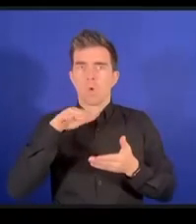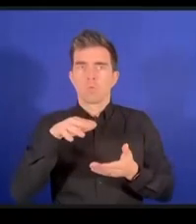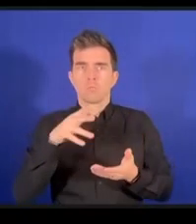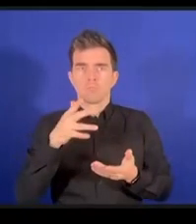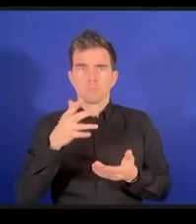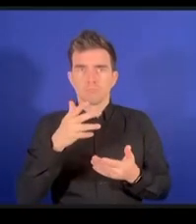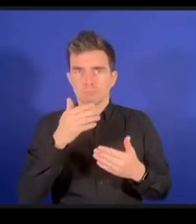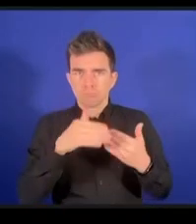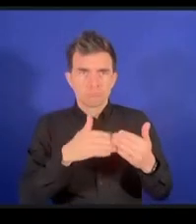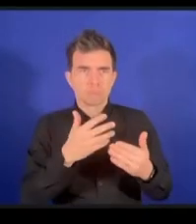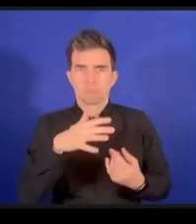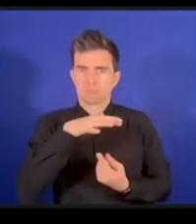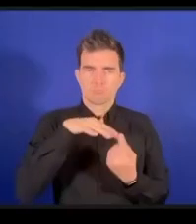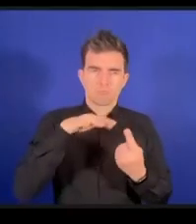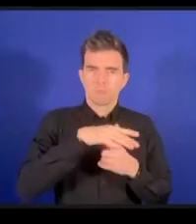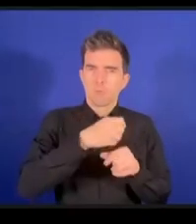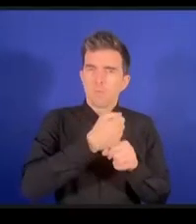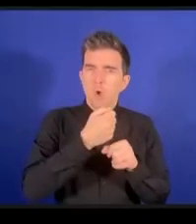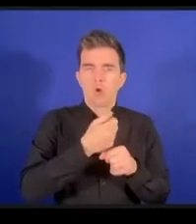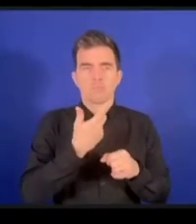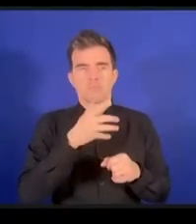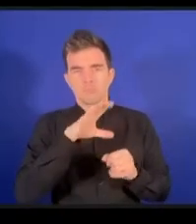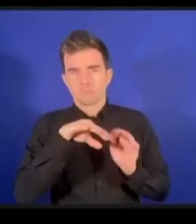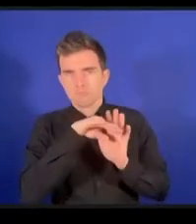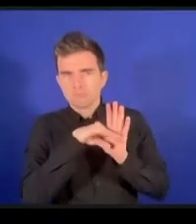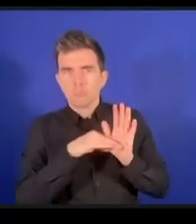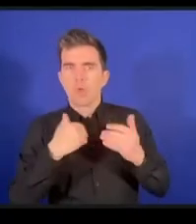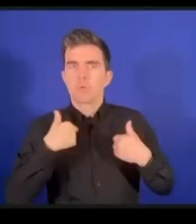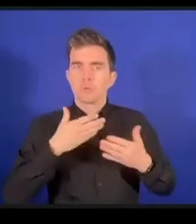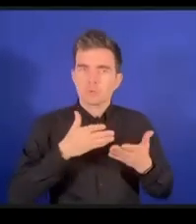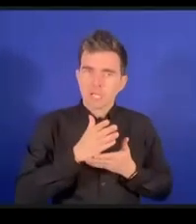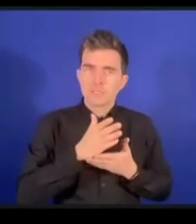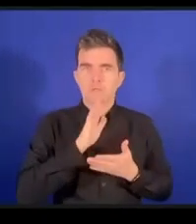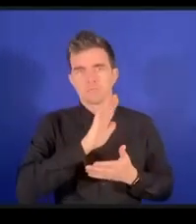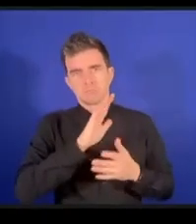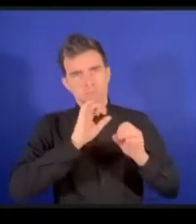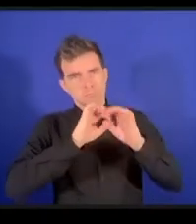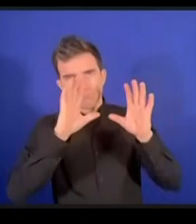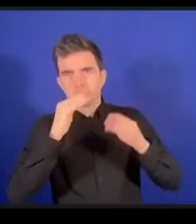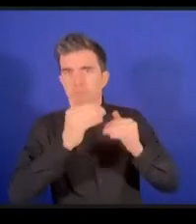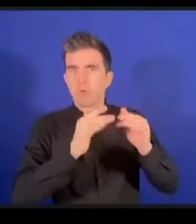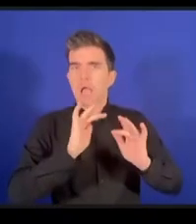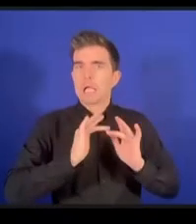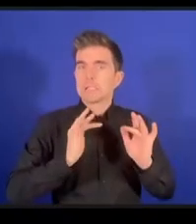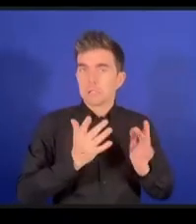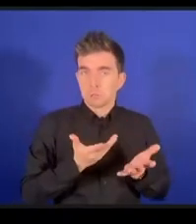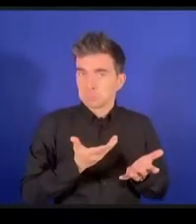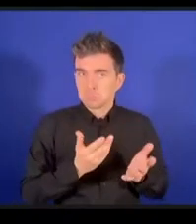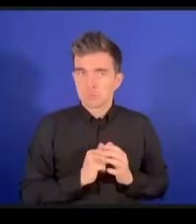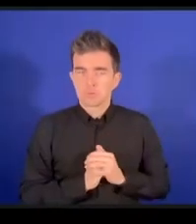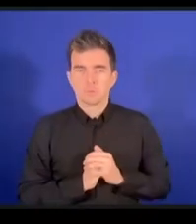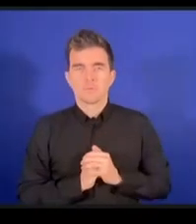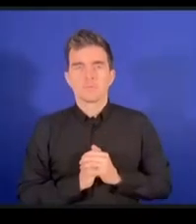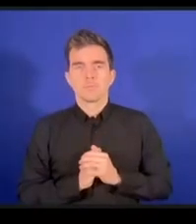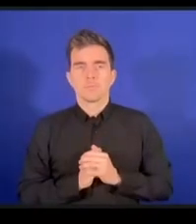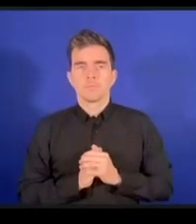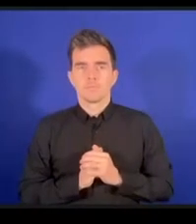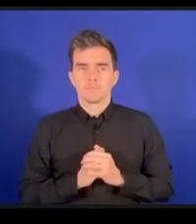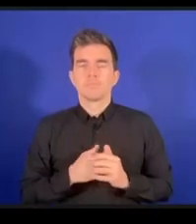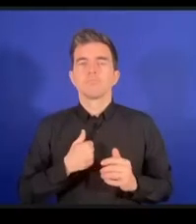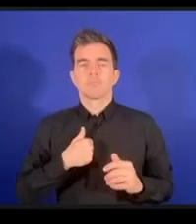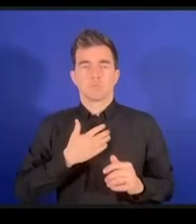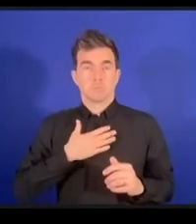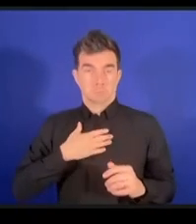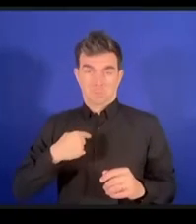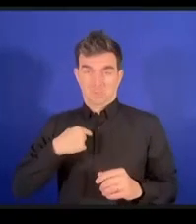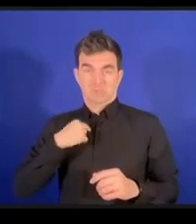インターネットの安全性の検証などにどう貢献できるのでしょうかということですダイ